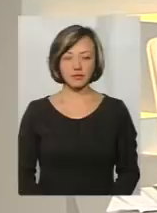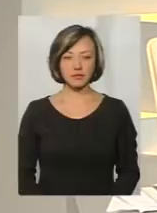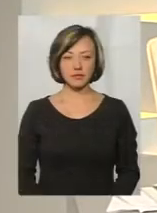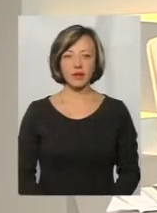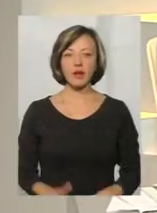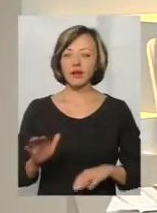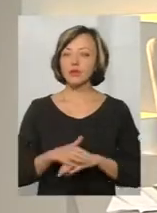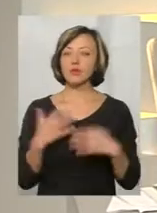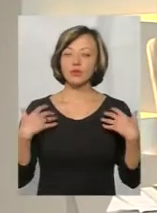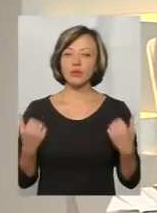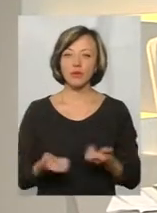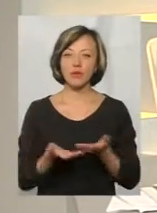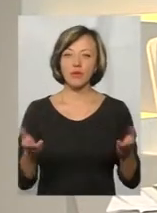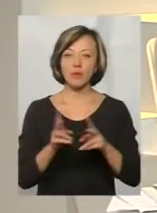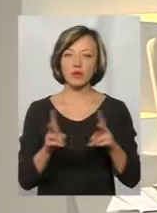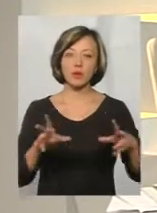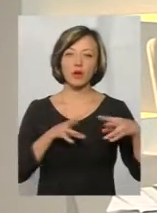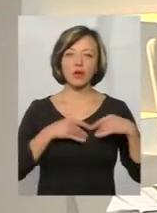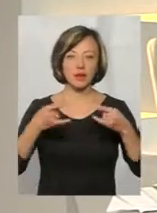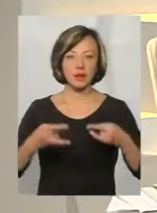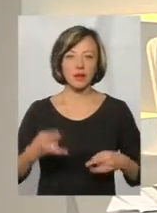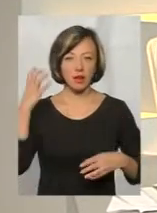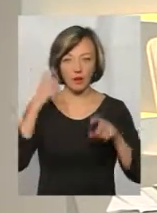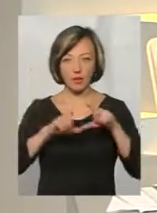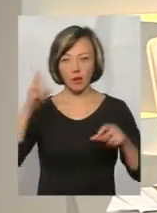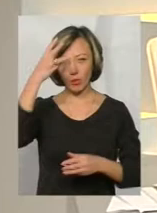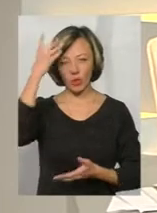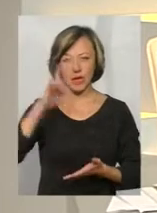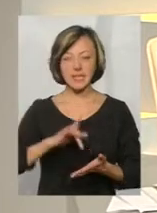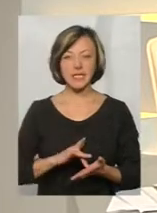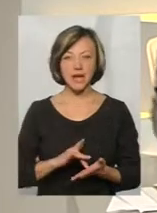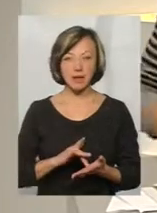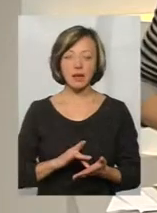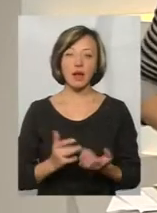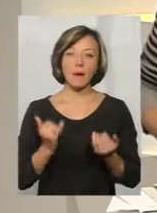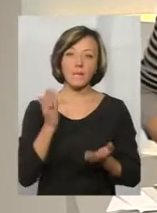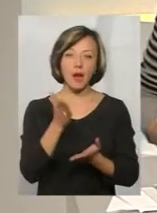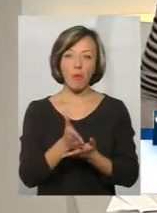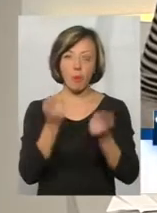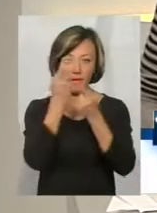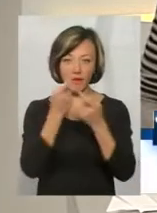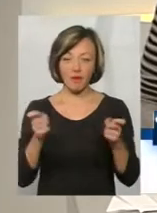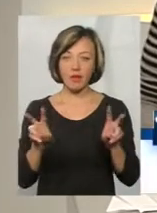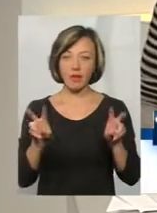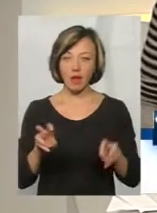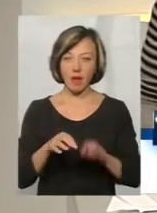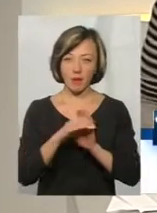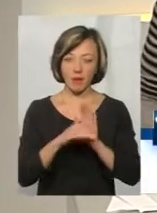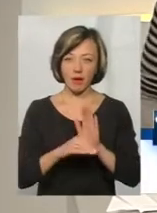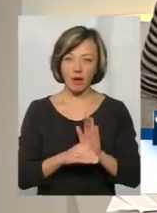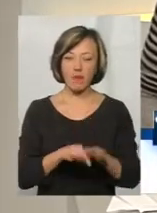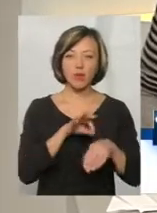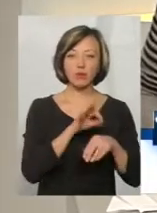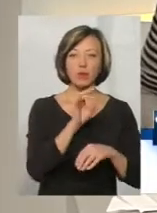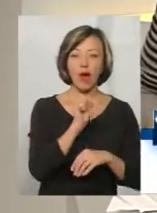Доброго здоров'я усім, хто у цій порі разом із телерадіокомпанією Поділяцентр. На часі в прямому ефері тема. Я Анна Бендюх, переклад на